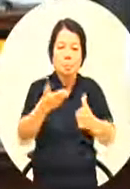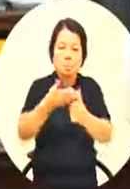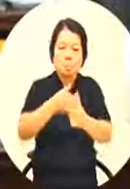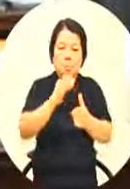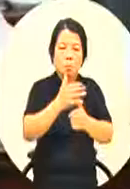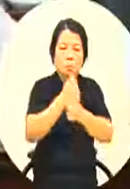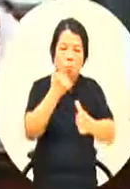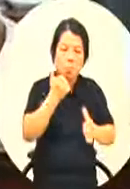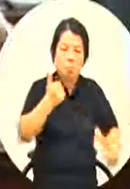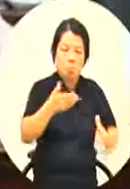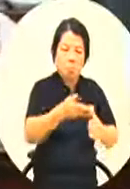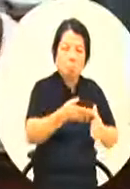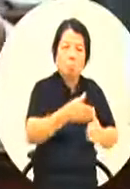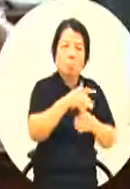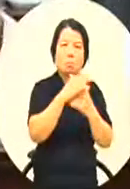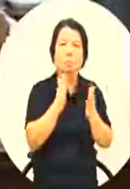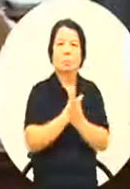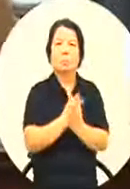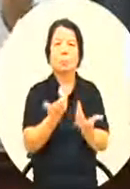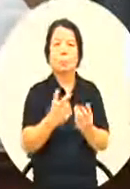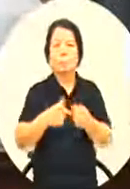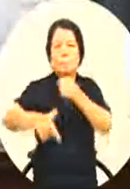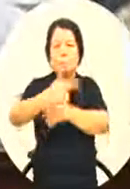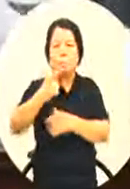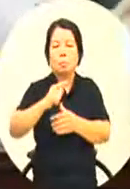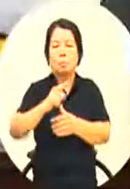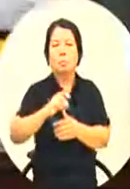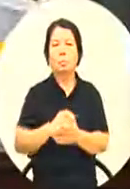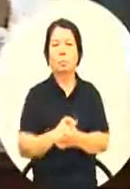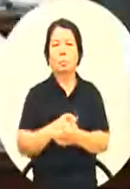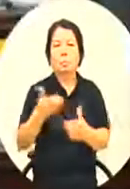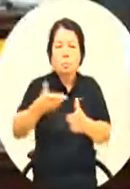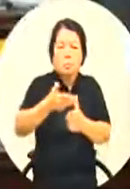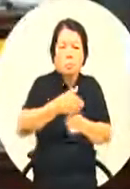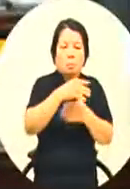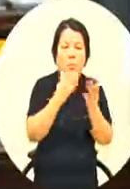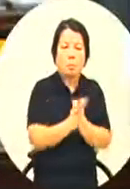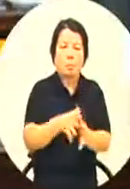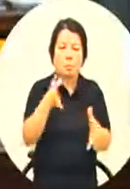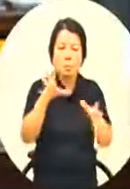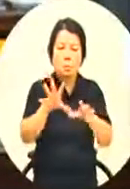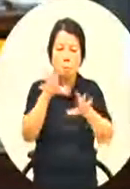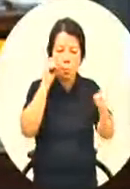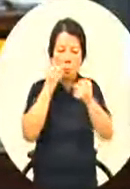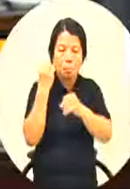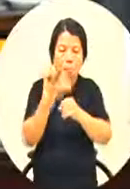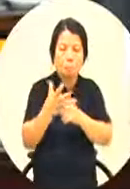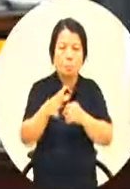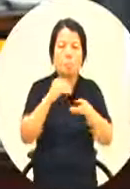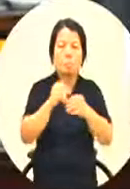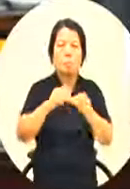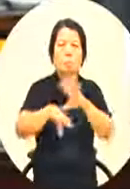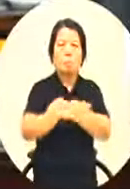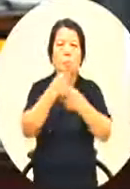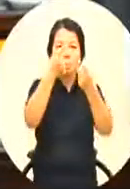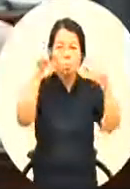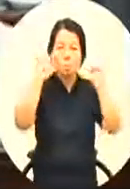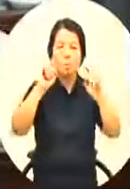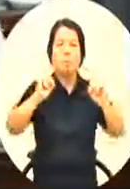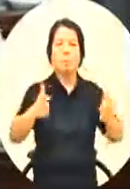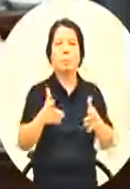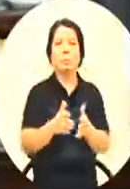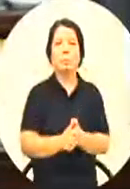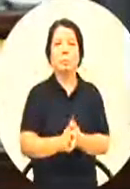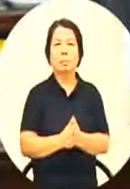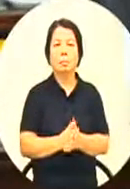那希望能够用最快的方式让最新的资讯能够取得那我觉得空中大学我们不是要因为我们